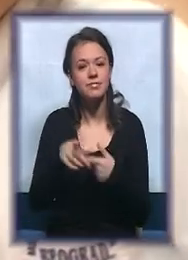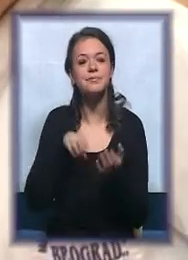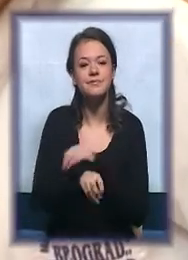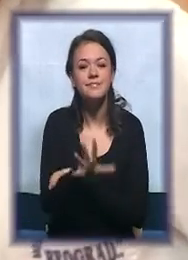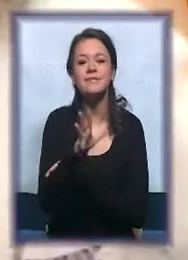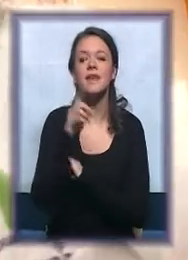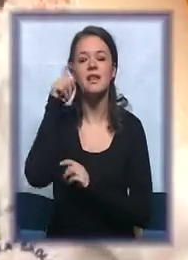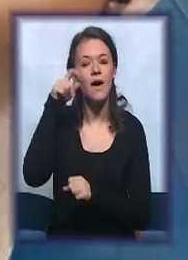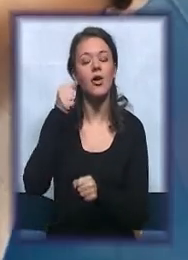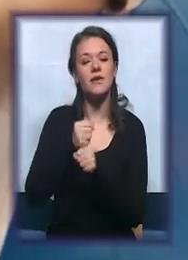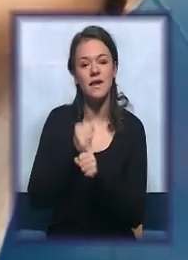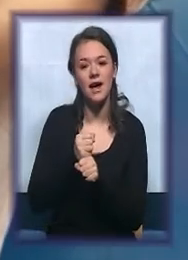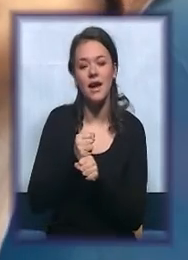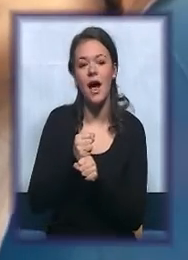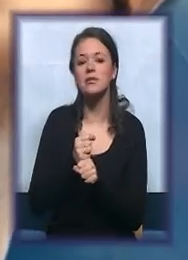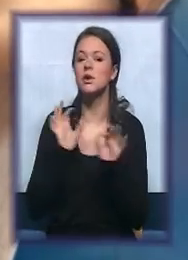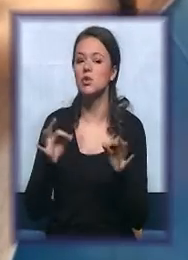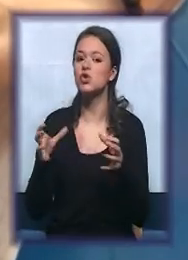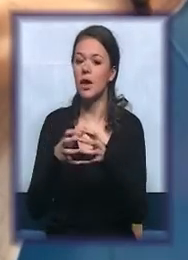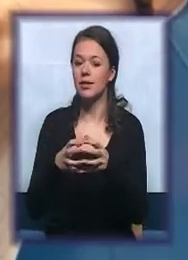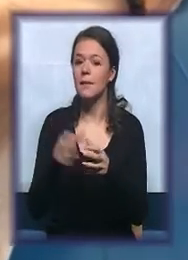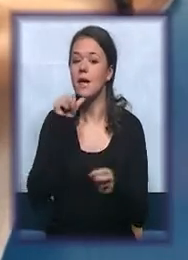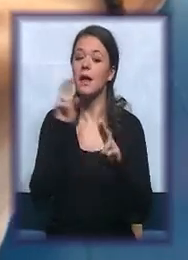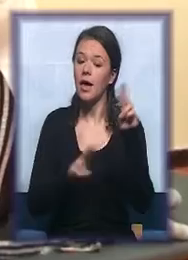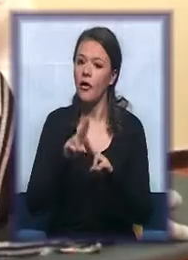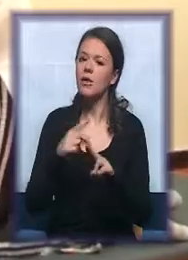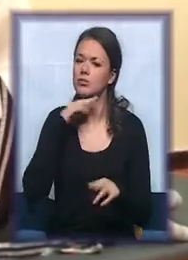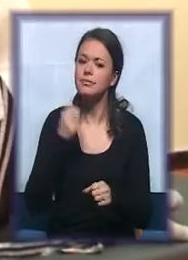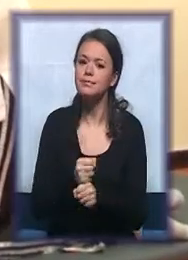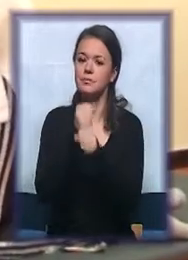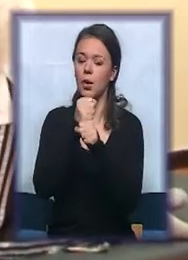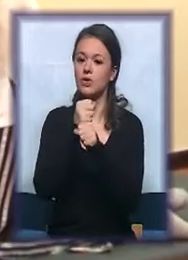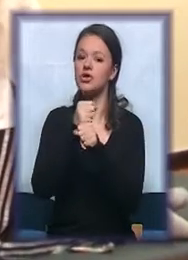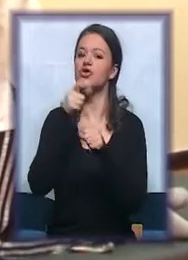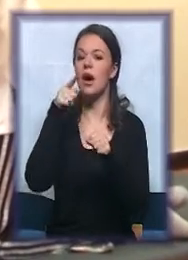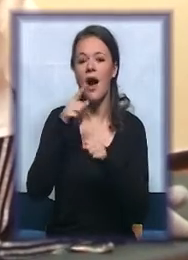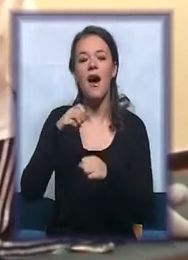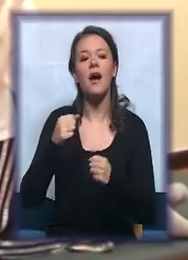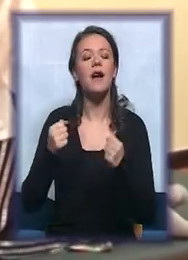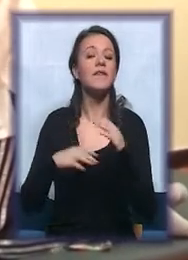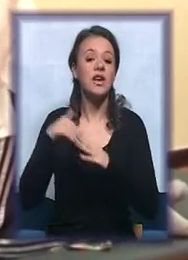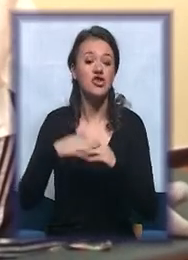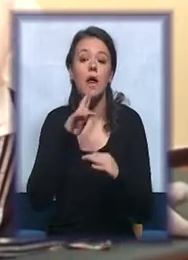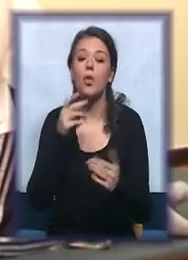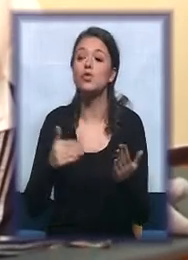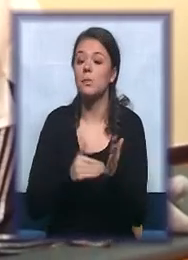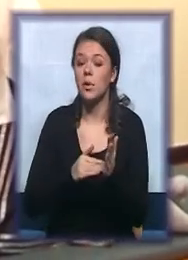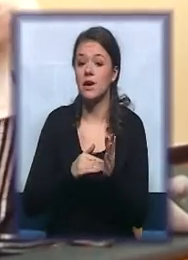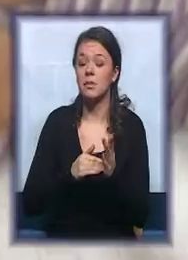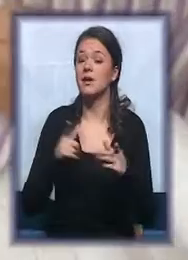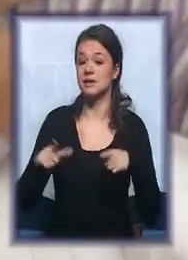kroz svakodnevni rad, stručnog time i negovatelja i značajna su podrška razvoja i usvajanju praktičnih veština koje su neophodne za svakodnevni život.